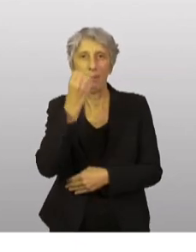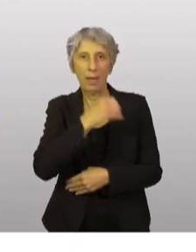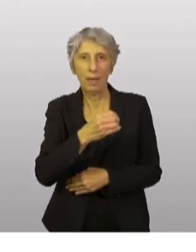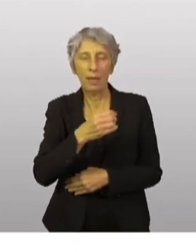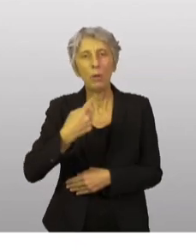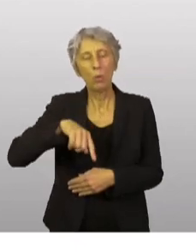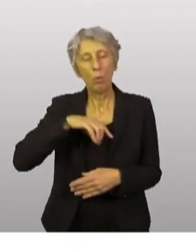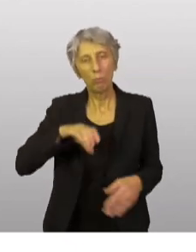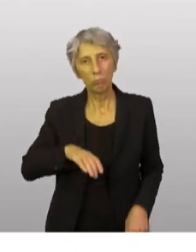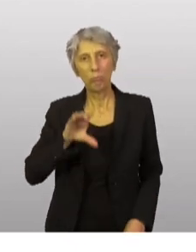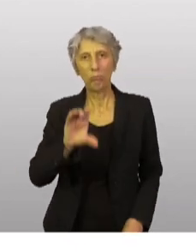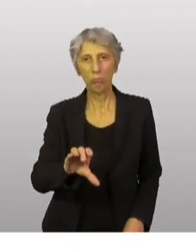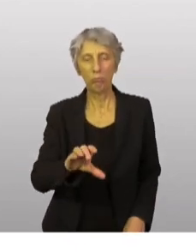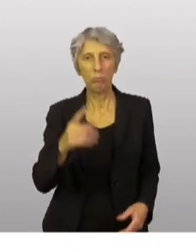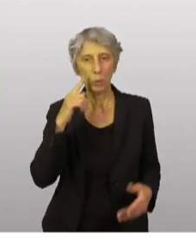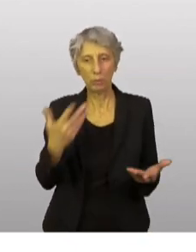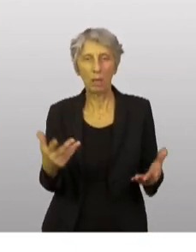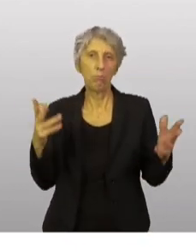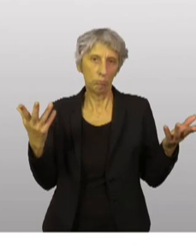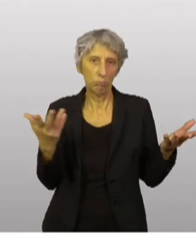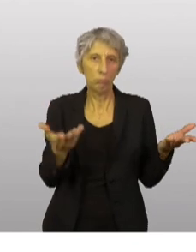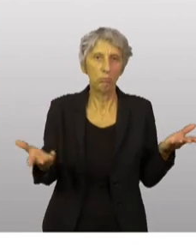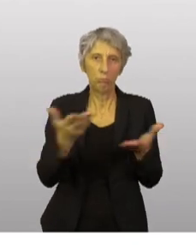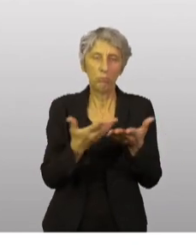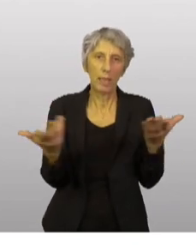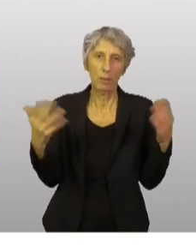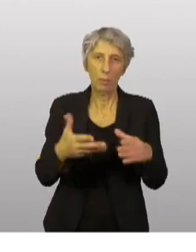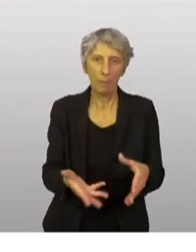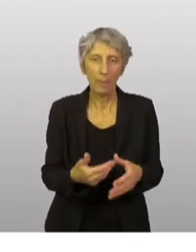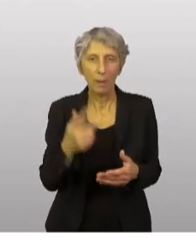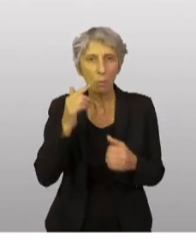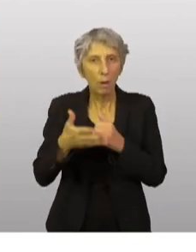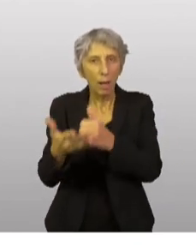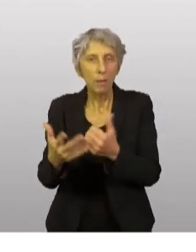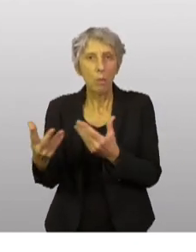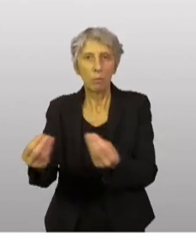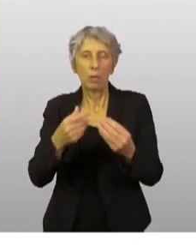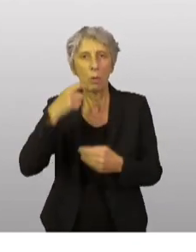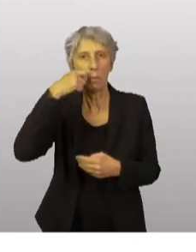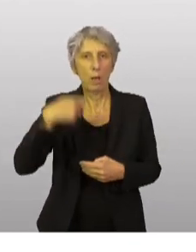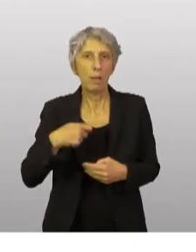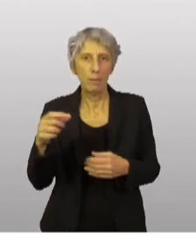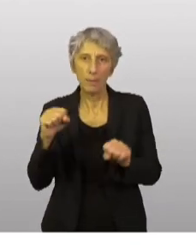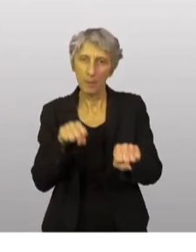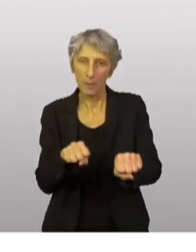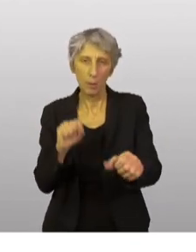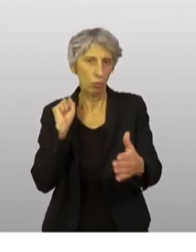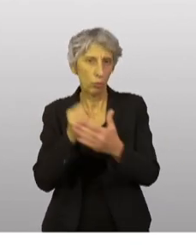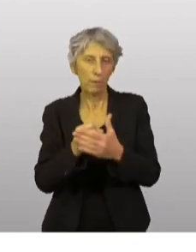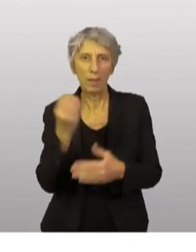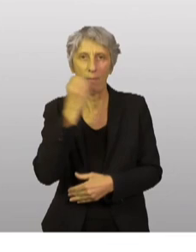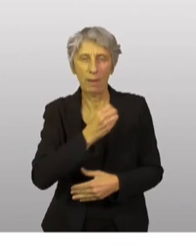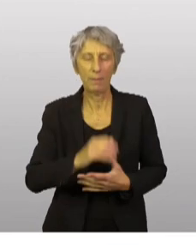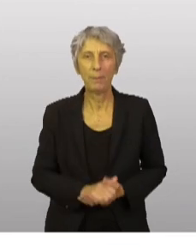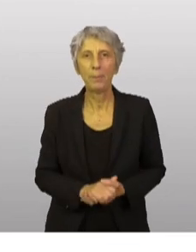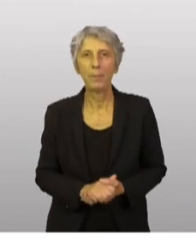contribution à cette conférence pour aider d'urgence la population ukrainienne à tenir. Il s'agit d'ailleurs